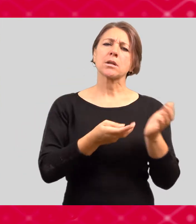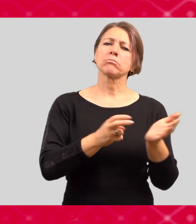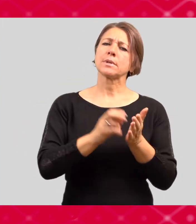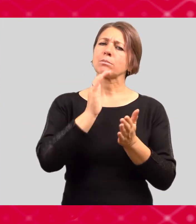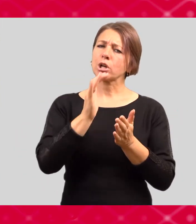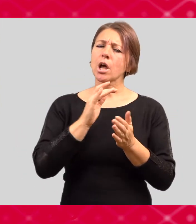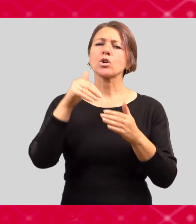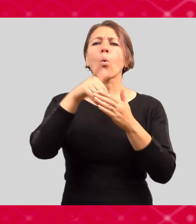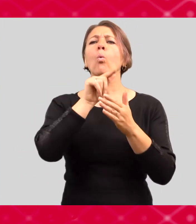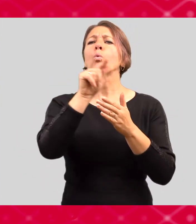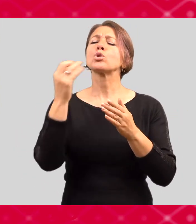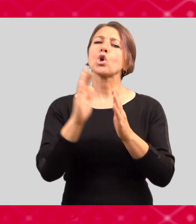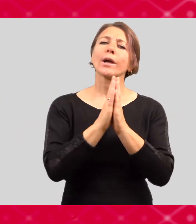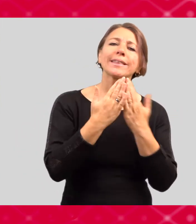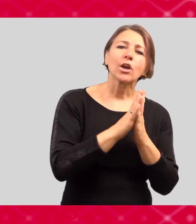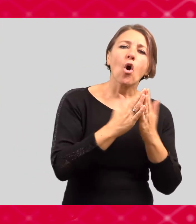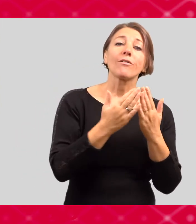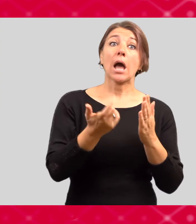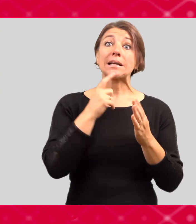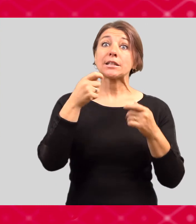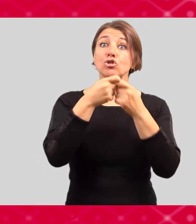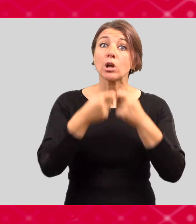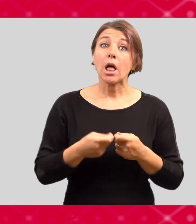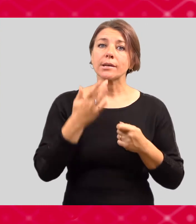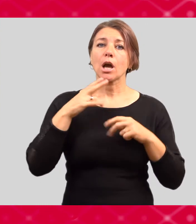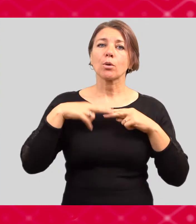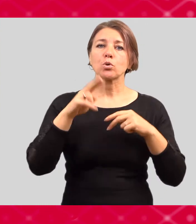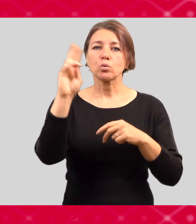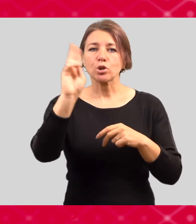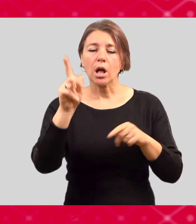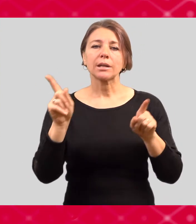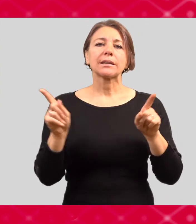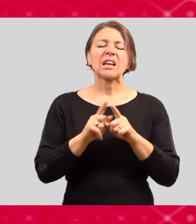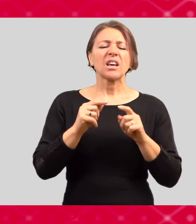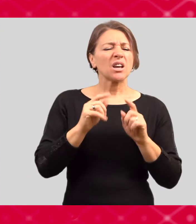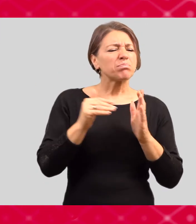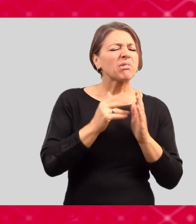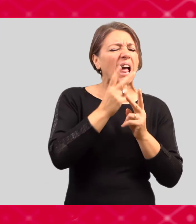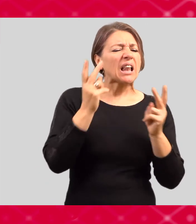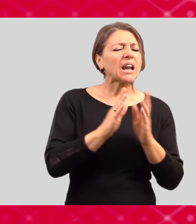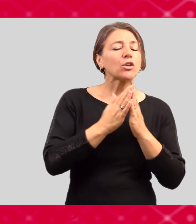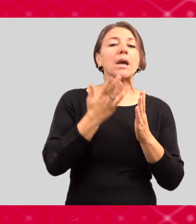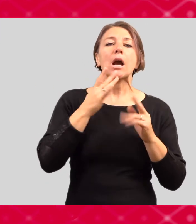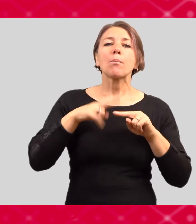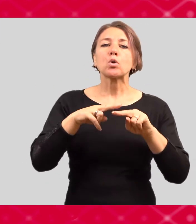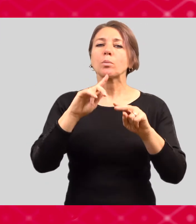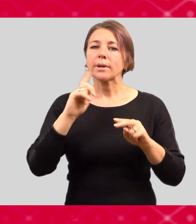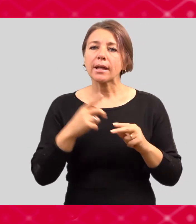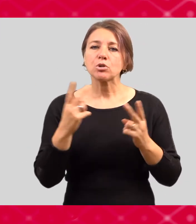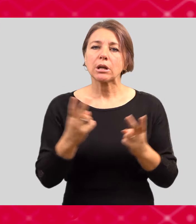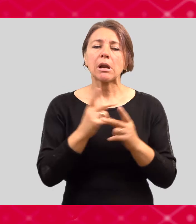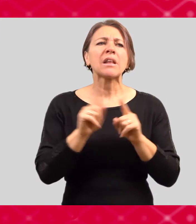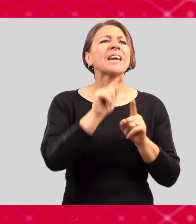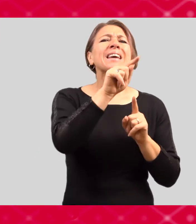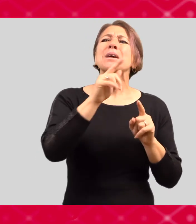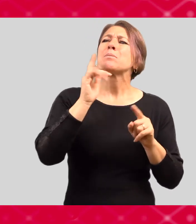jsou přednášky o knihovnách, jak jich efektivně využít, jak najít správné zdroje a kam vůbec do knihoven